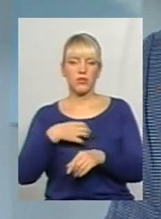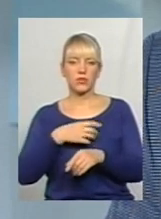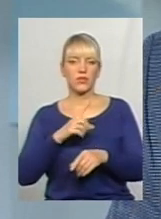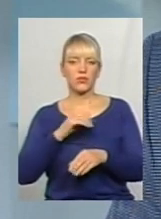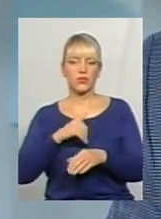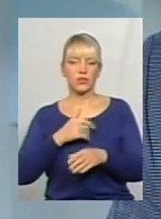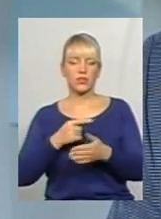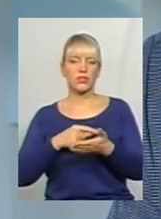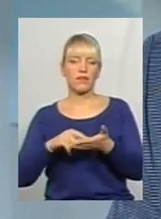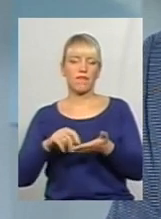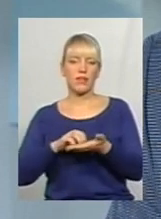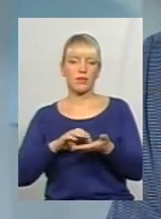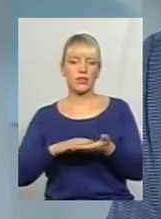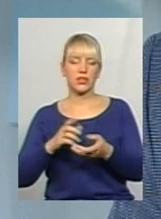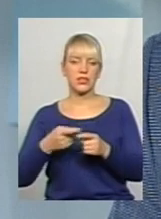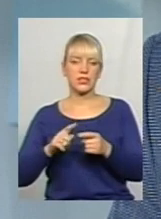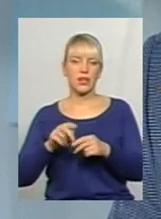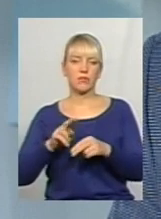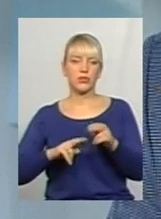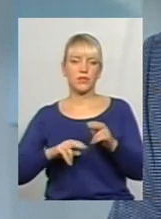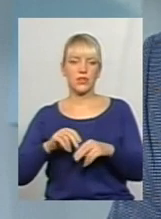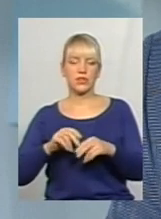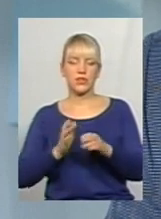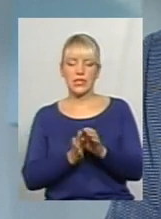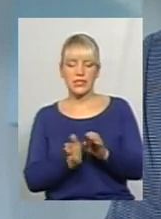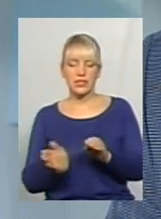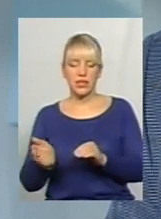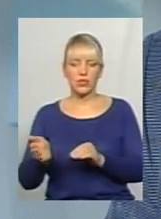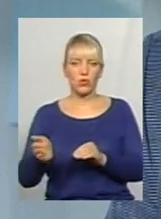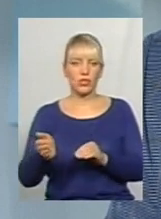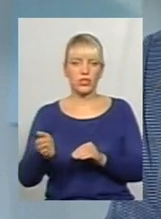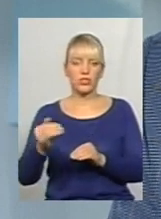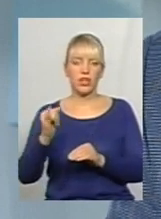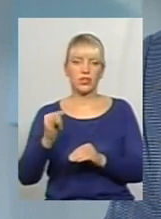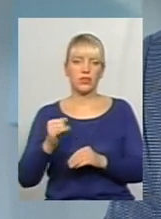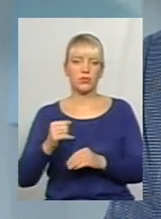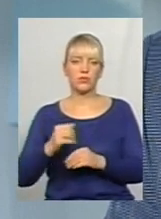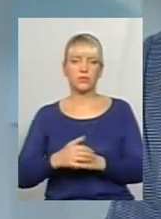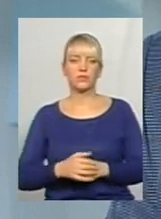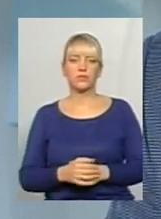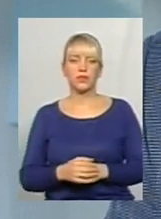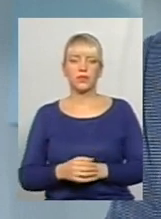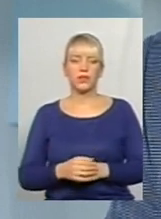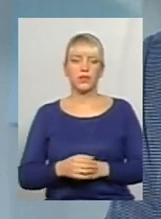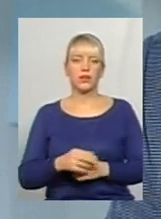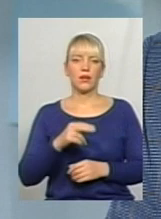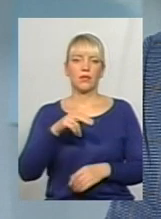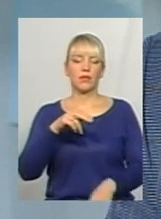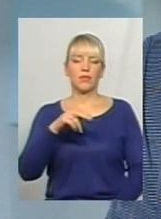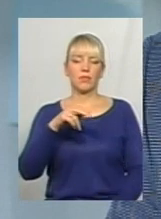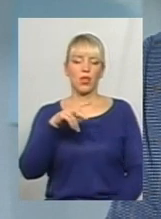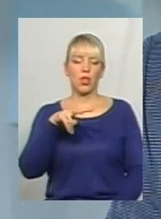відмітити, це будівництво заїзної кишені в районі Плоскиріва на Гречанах.